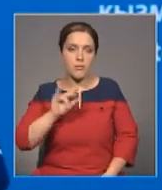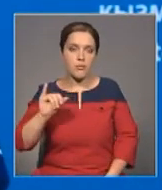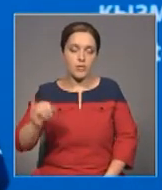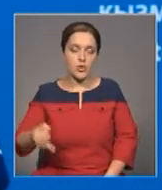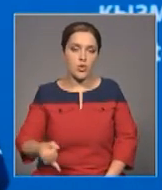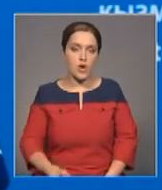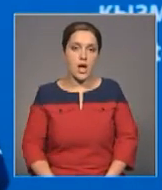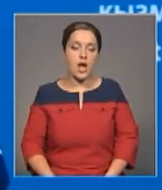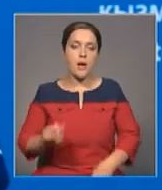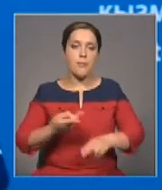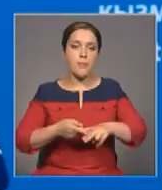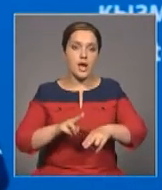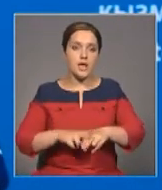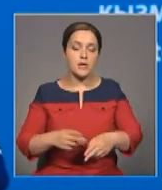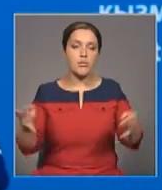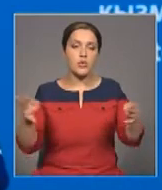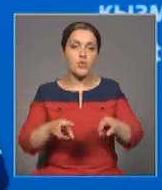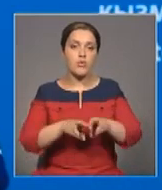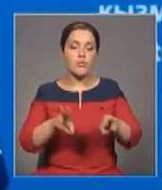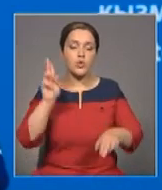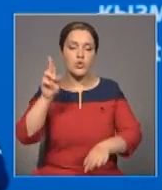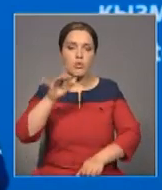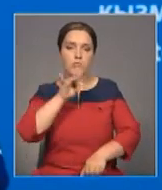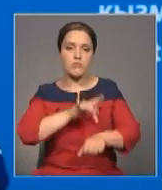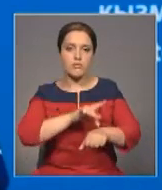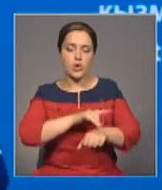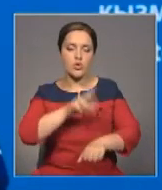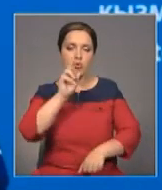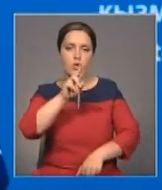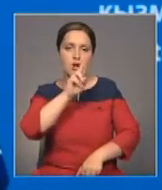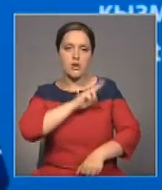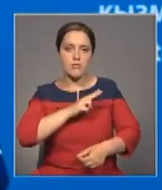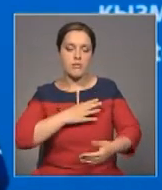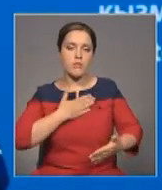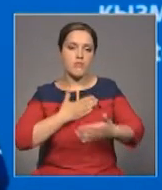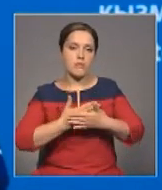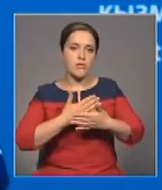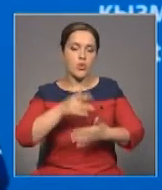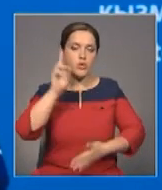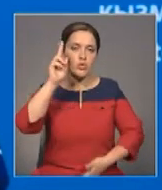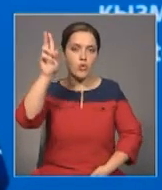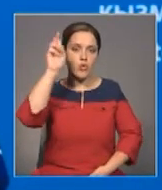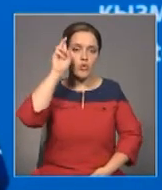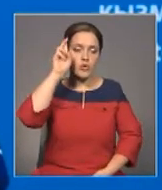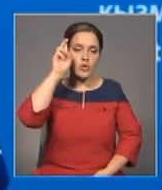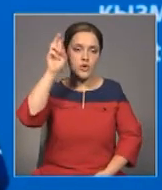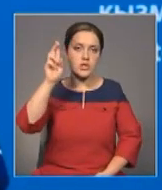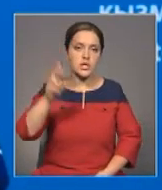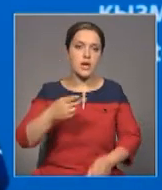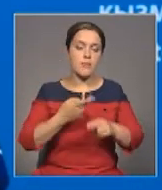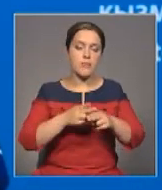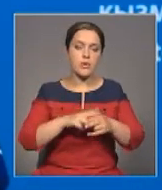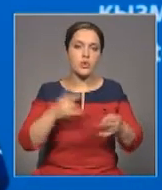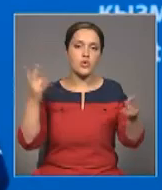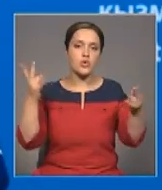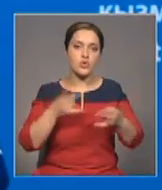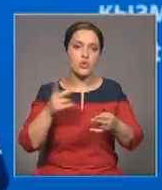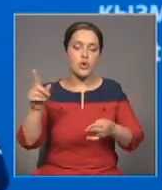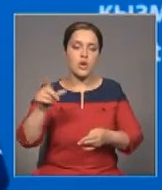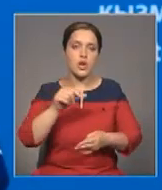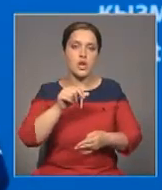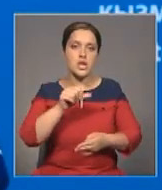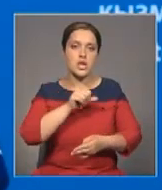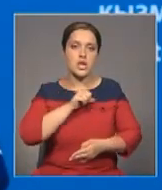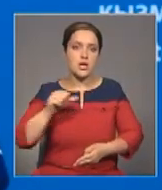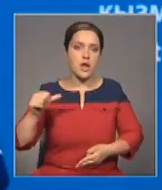Поэтому нужны чиновники-патриоты, чиновники-государственники, которые бы ставили общественные интересы выше